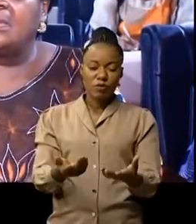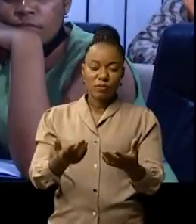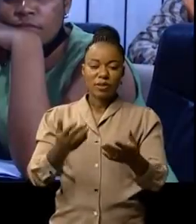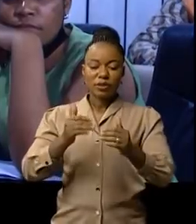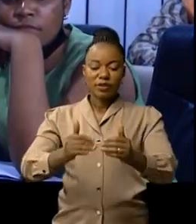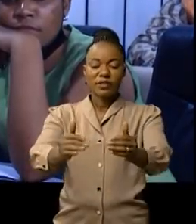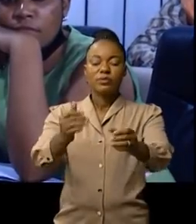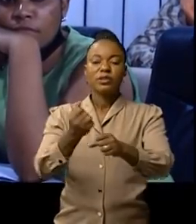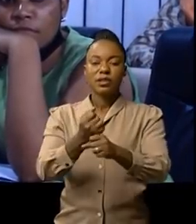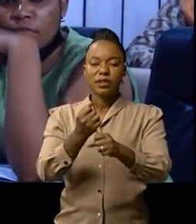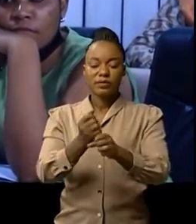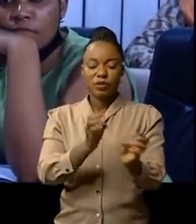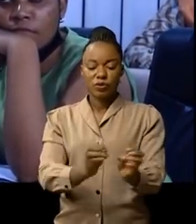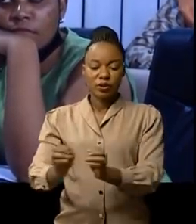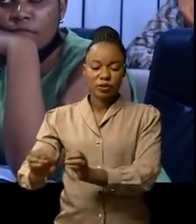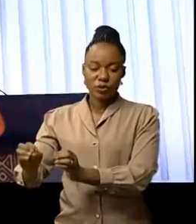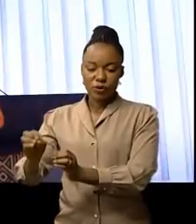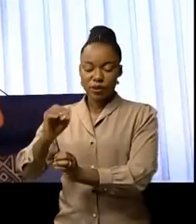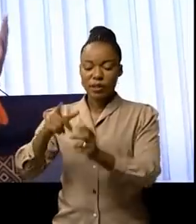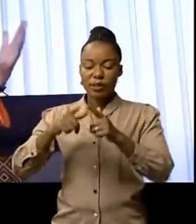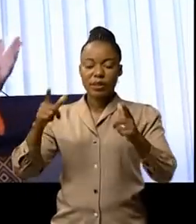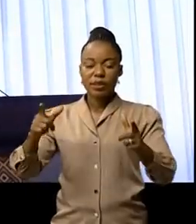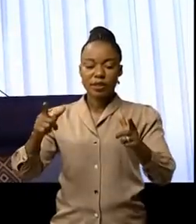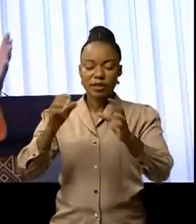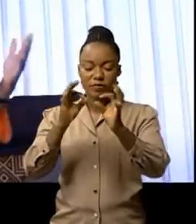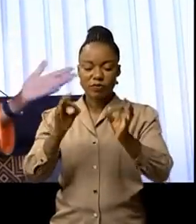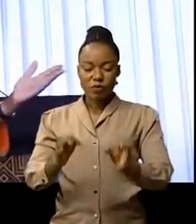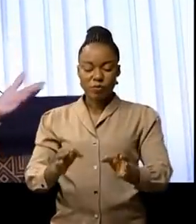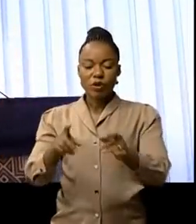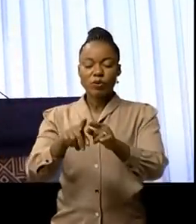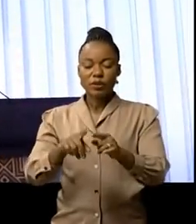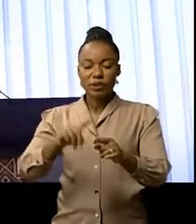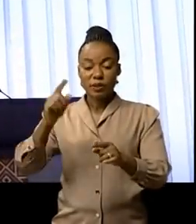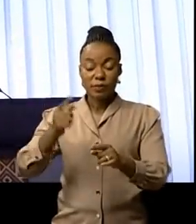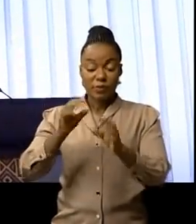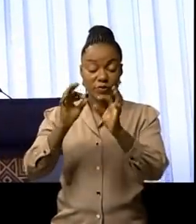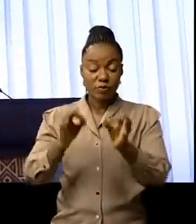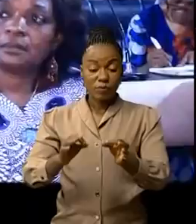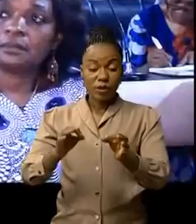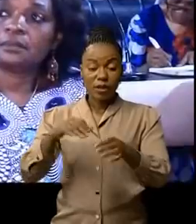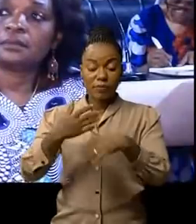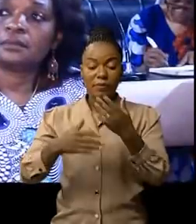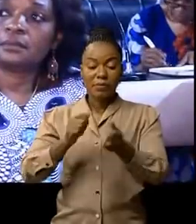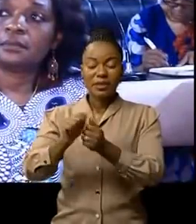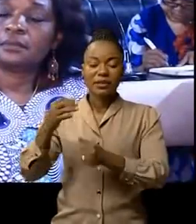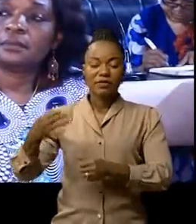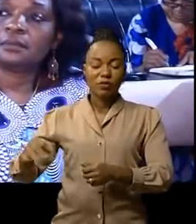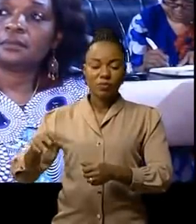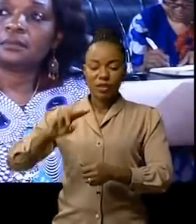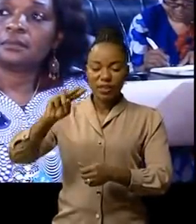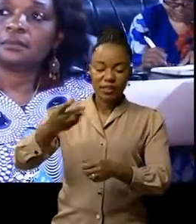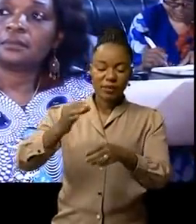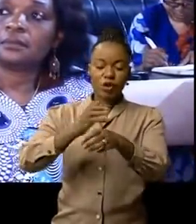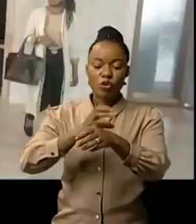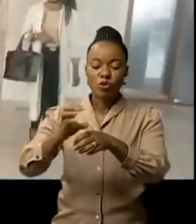'avancement des travaux de l'organisation de ces grands forums notons que le premier forum a eu lieu en France le deuxième en Côte